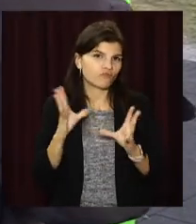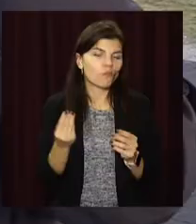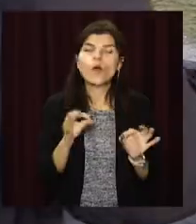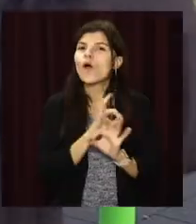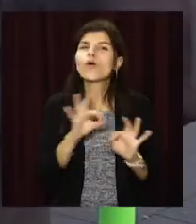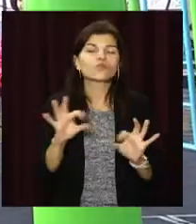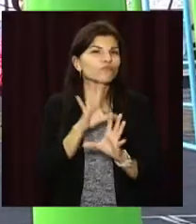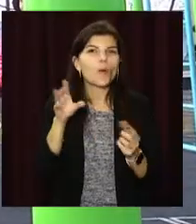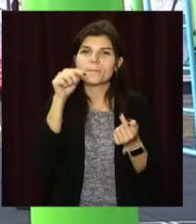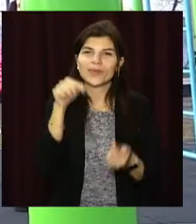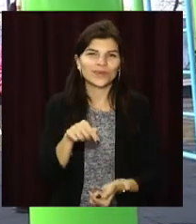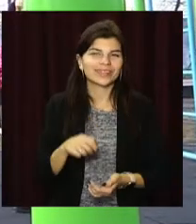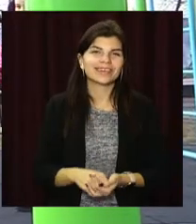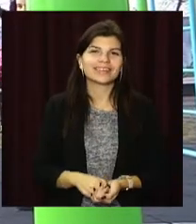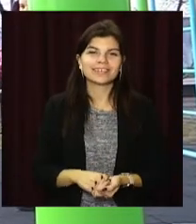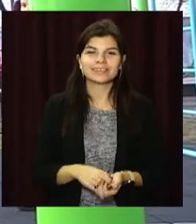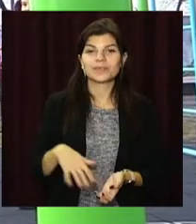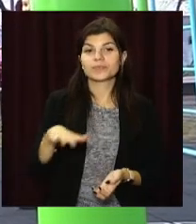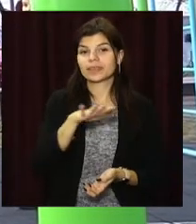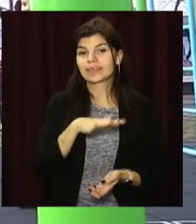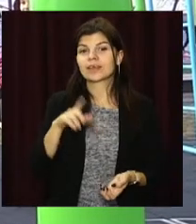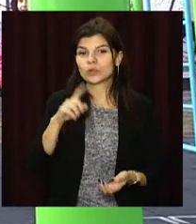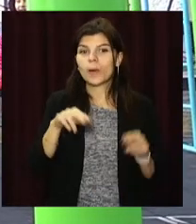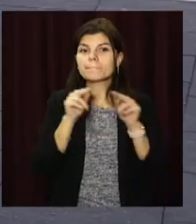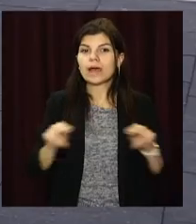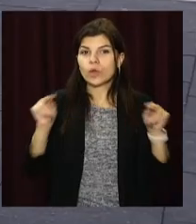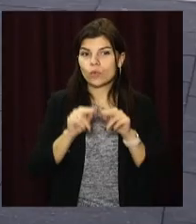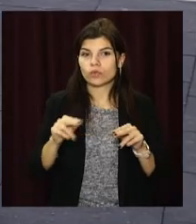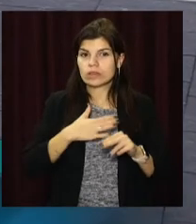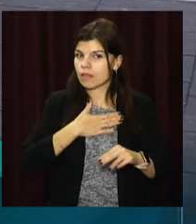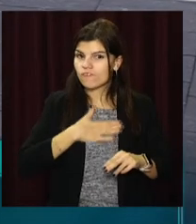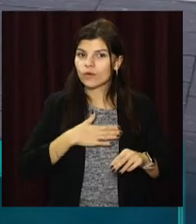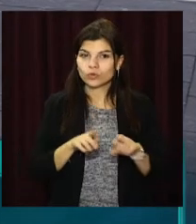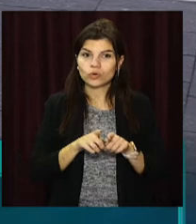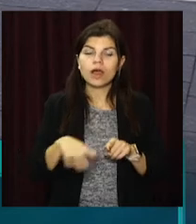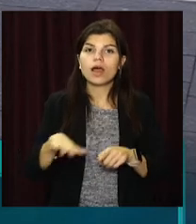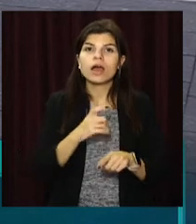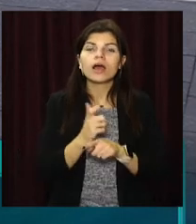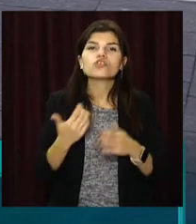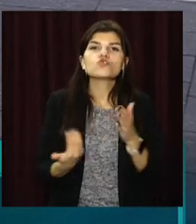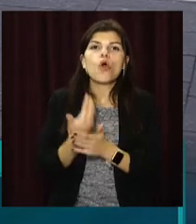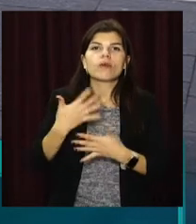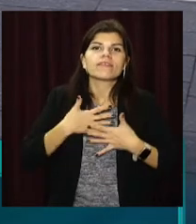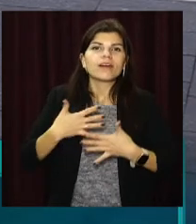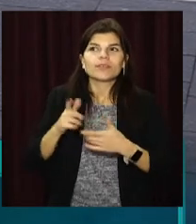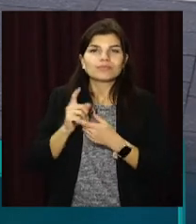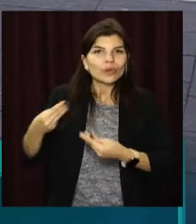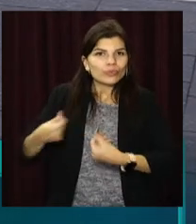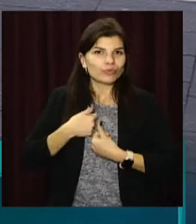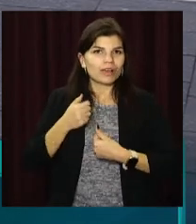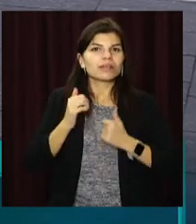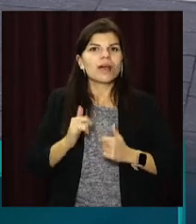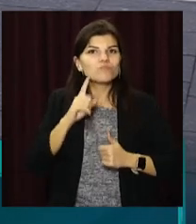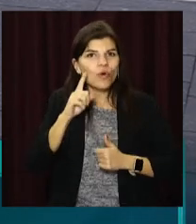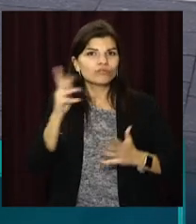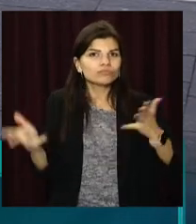Від нового майданчику в захваті й педагоги. Такі майданчики – це новий подих в нашу молодь.